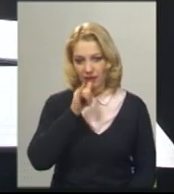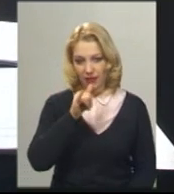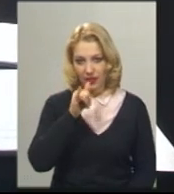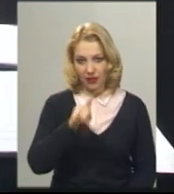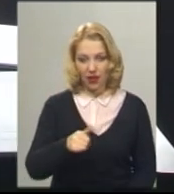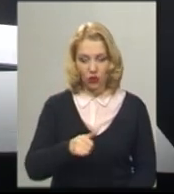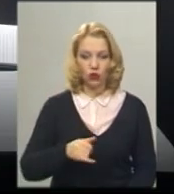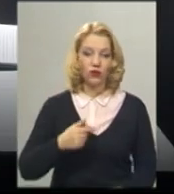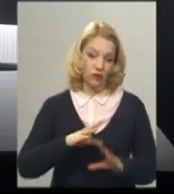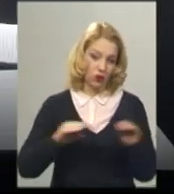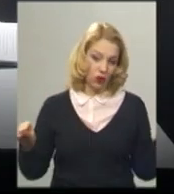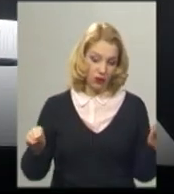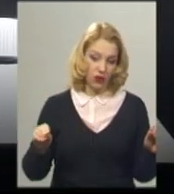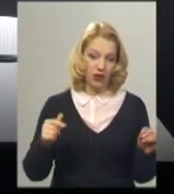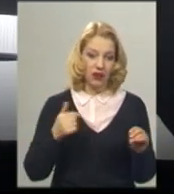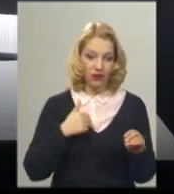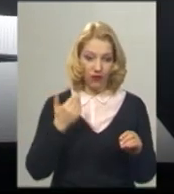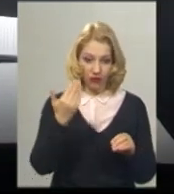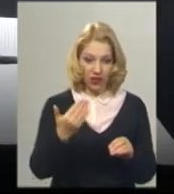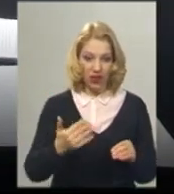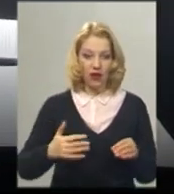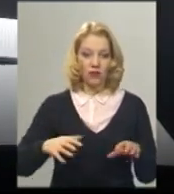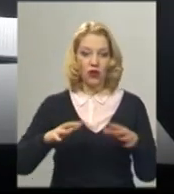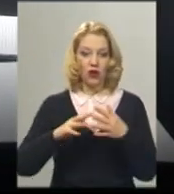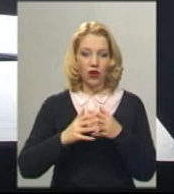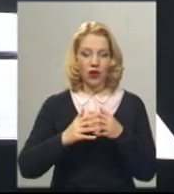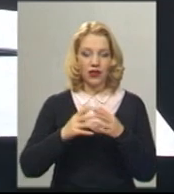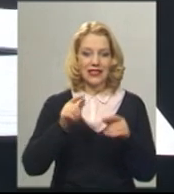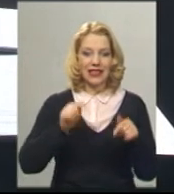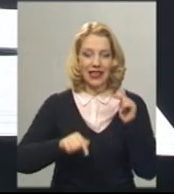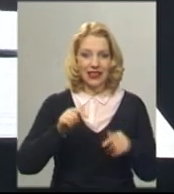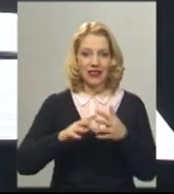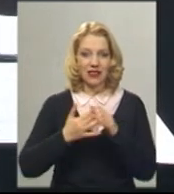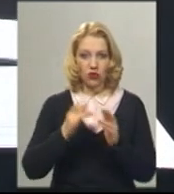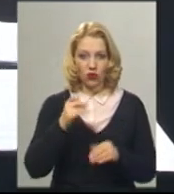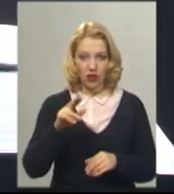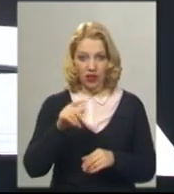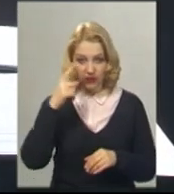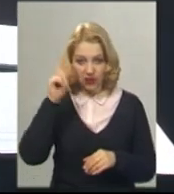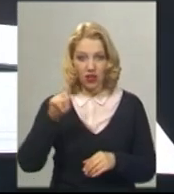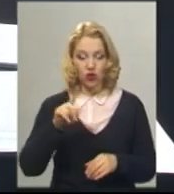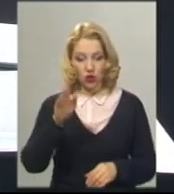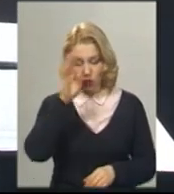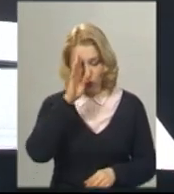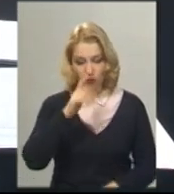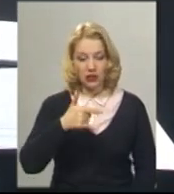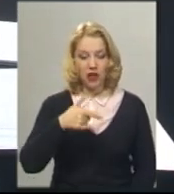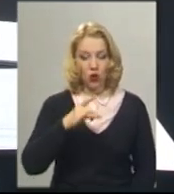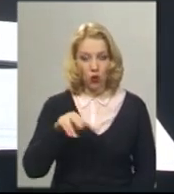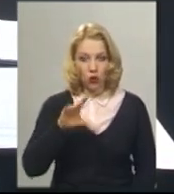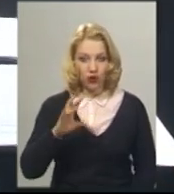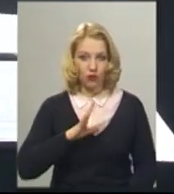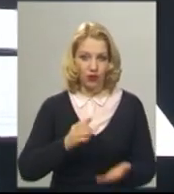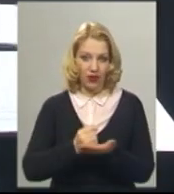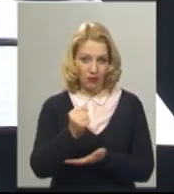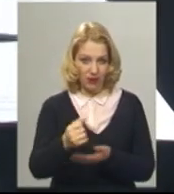Ви – секретар сільської ради. Ви знали про те, що хлопці ще в грудні направляли документи Я на камеру коментарів не